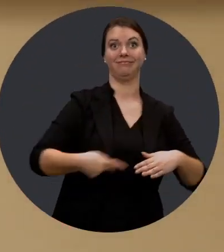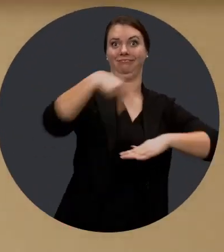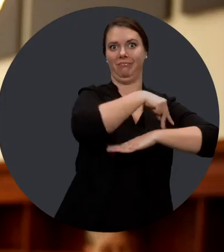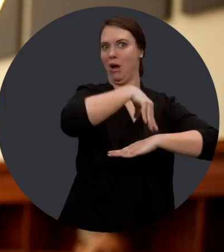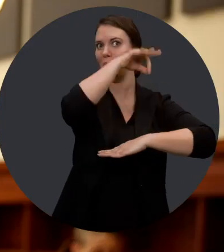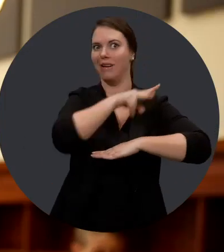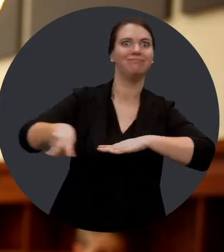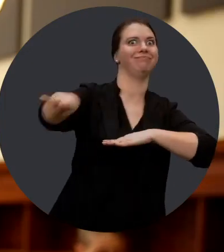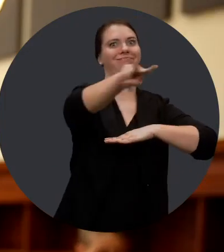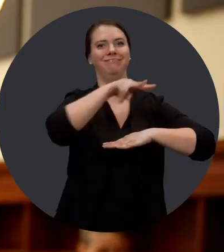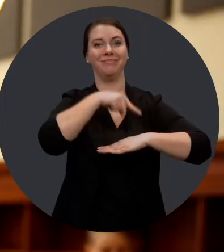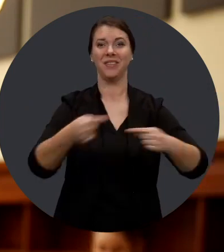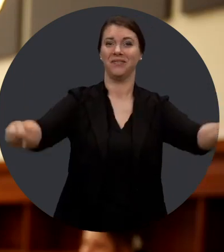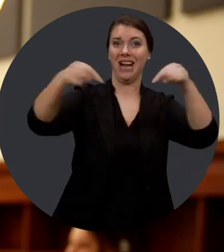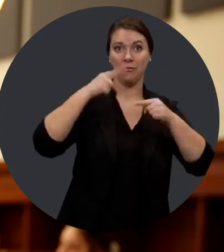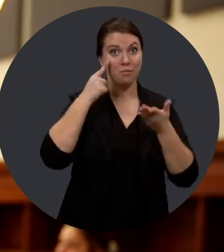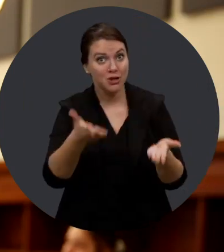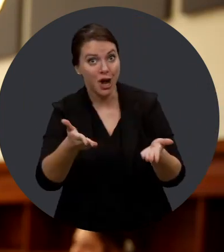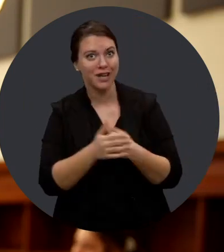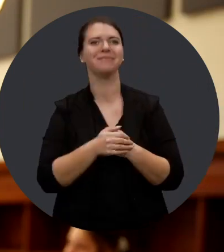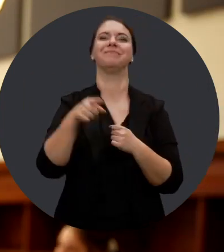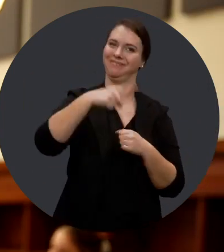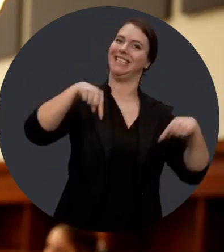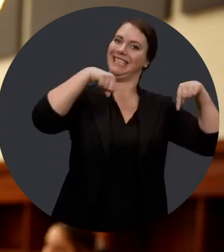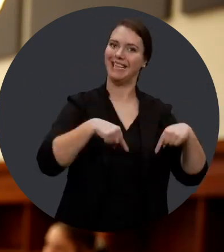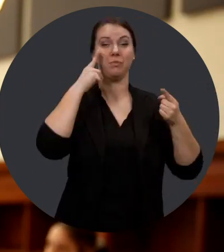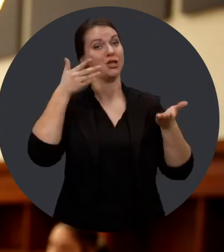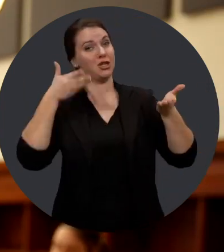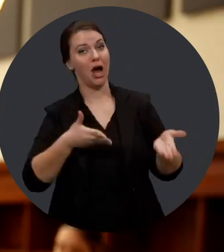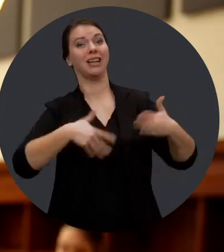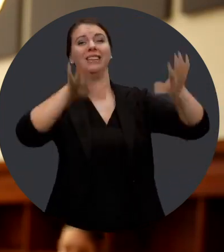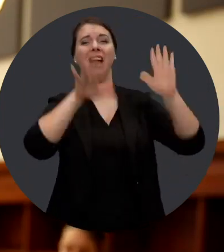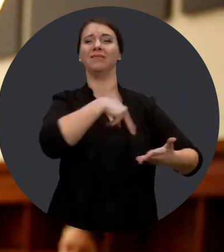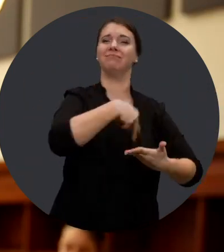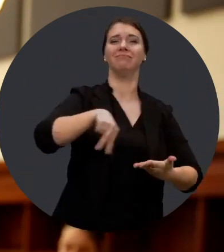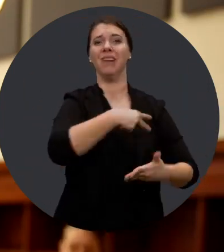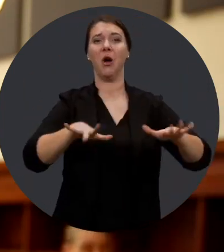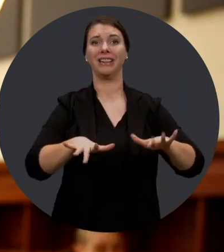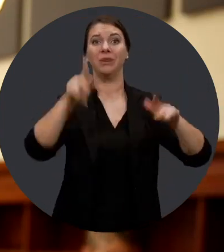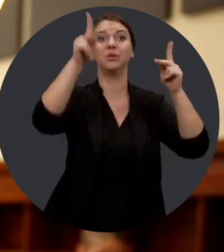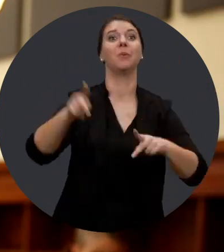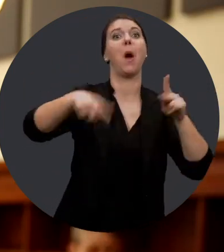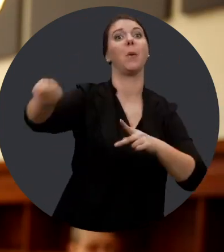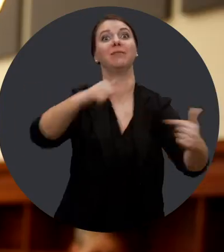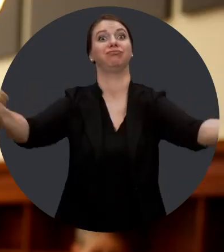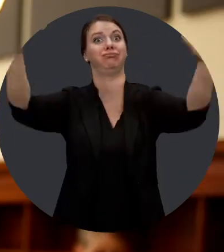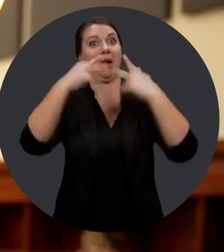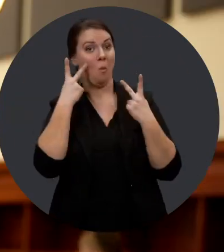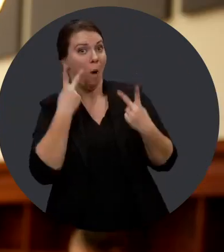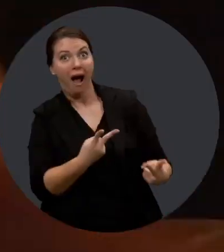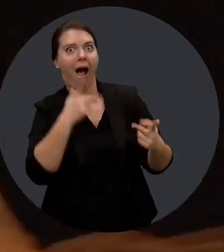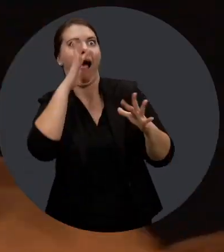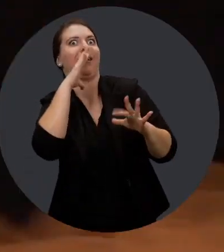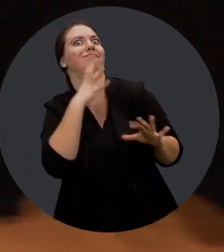artistes sont sur scène, tu n pas le choix de les regarder. Tu viens pour ça, tu es là pour ça. Donc, avec les œuvres des Orteils, les gens